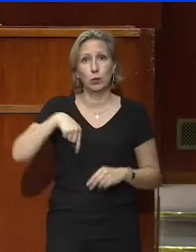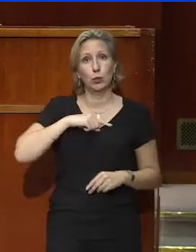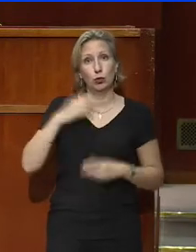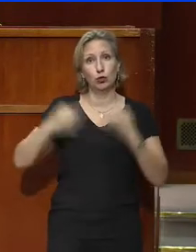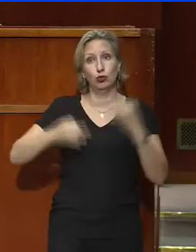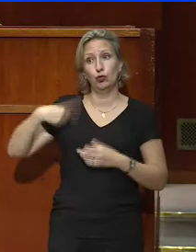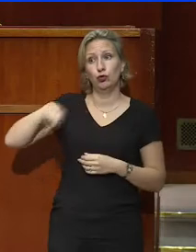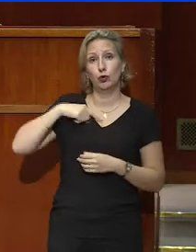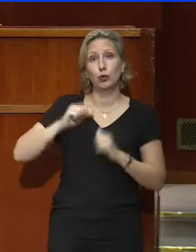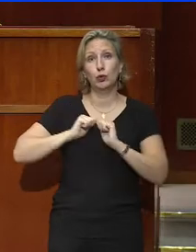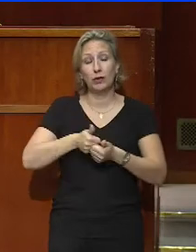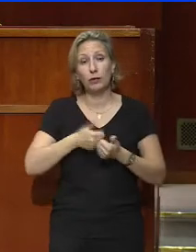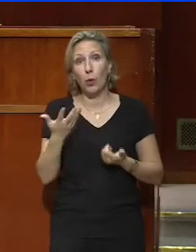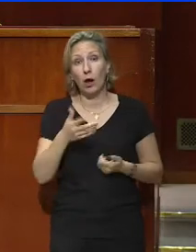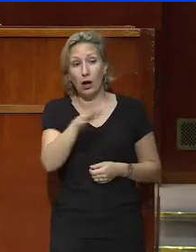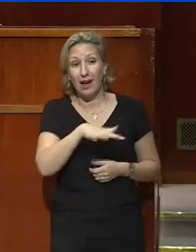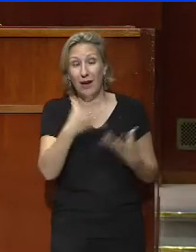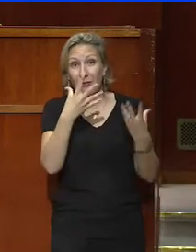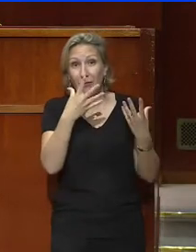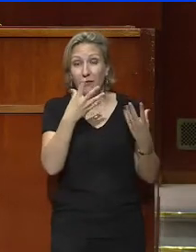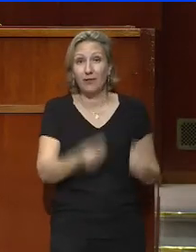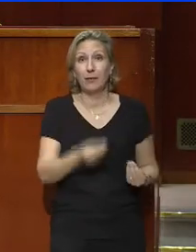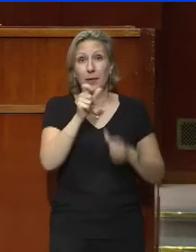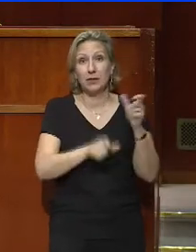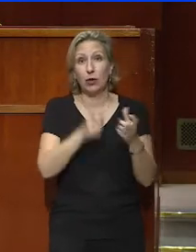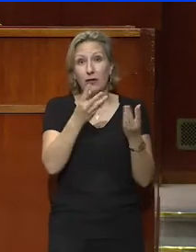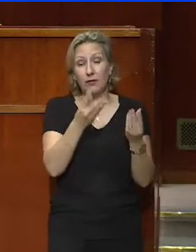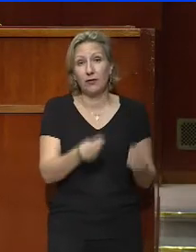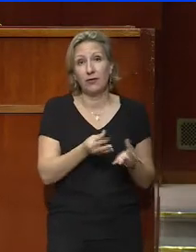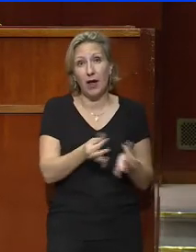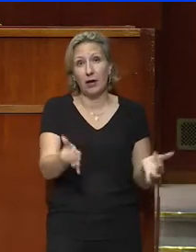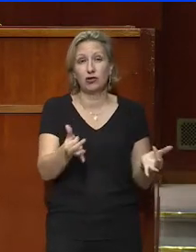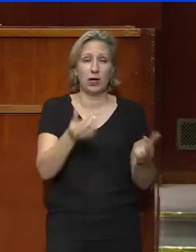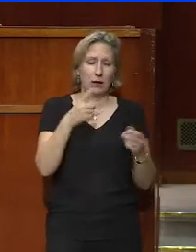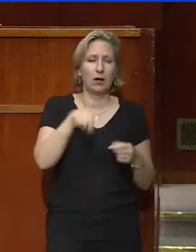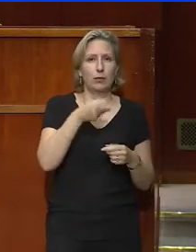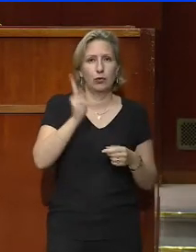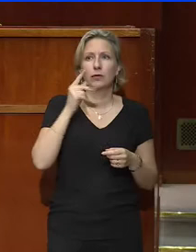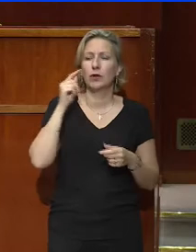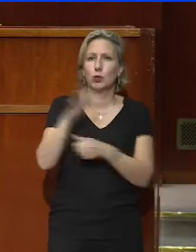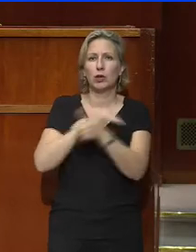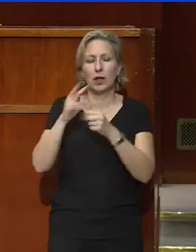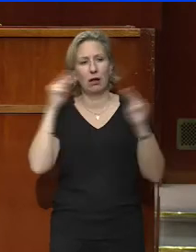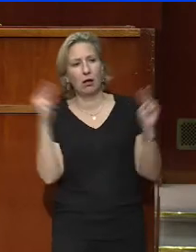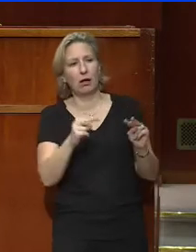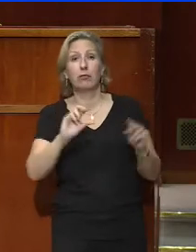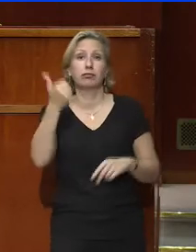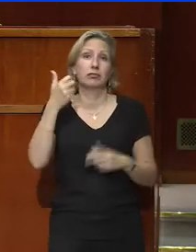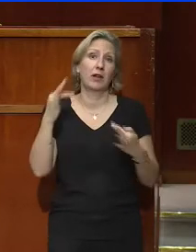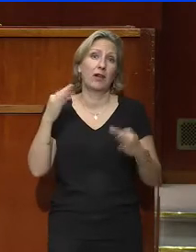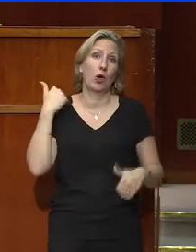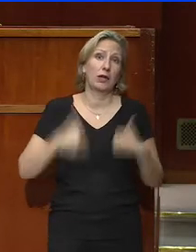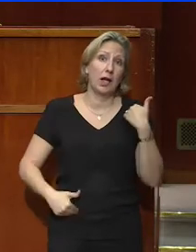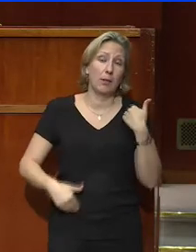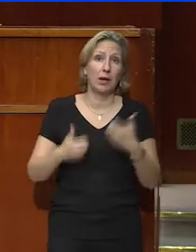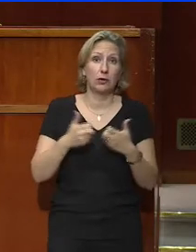comporterons avec les plus faibles. Pas seulement pour changer le regard que la société porte sur eux, en particulier sur le handicap, sur les